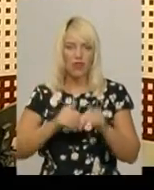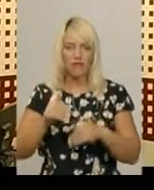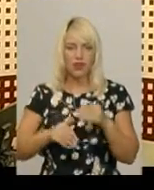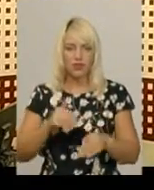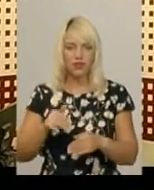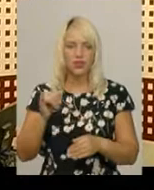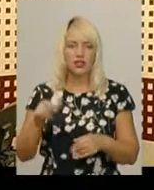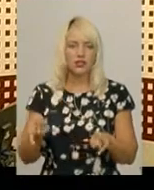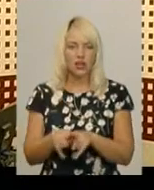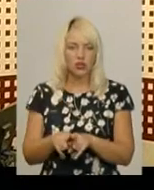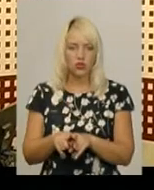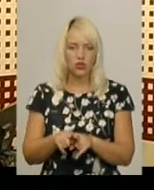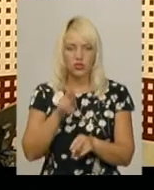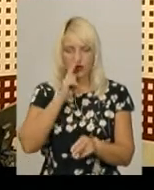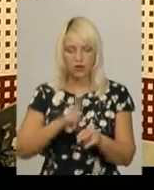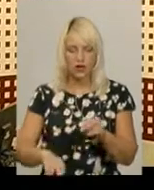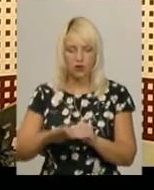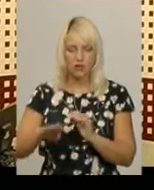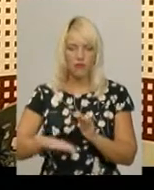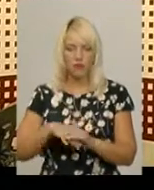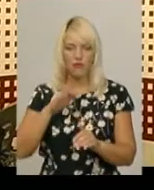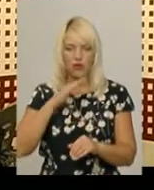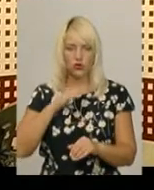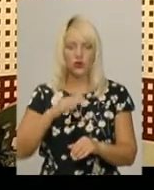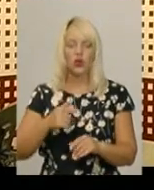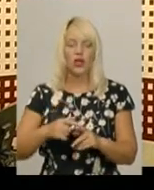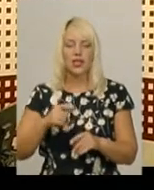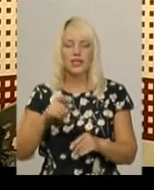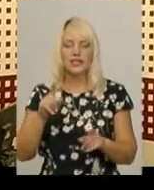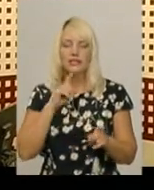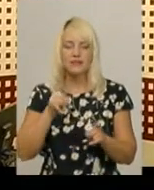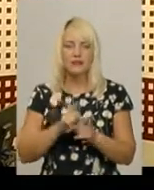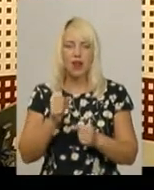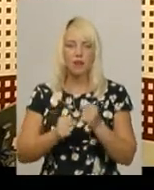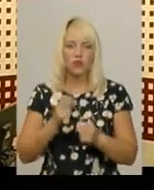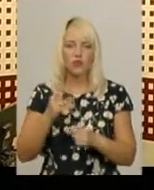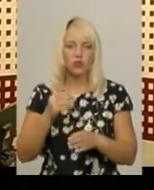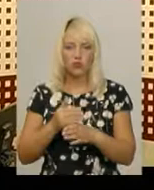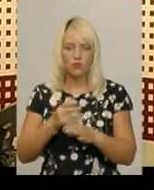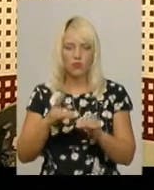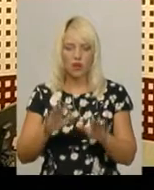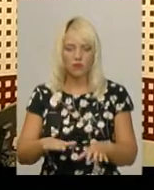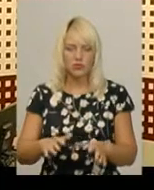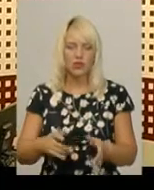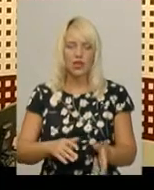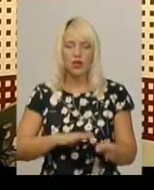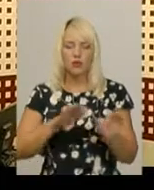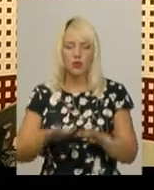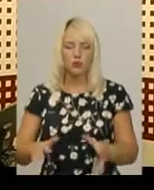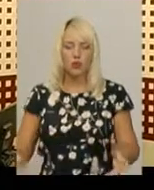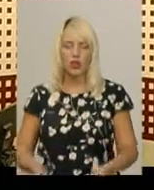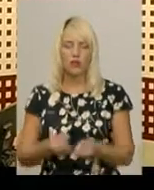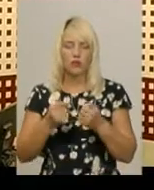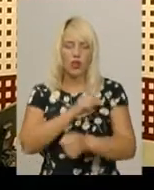зник під водою. Сестра побігла відразу за допомогою і вже на місце прибули рятувальники і медики, але